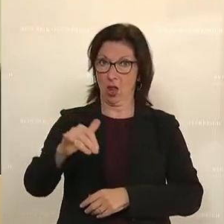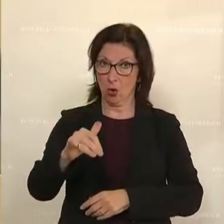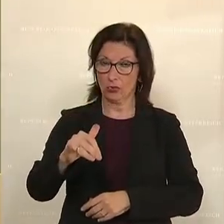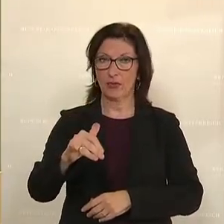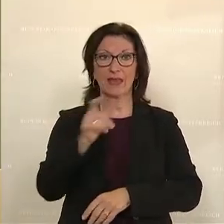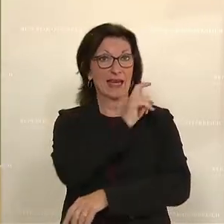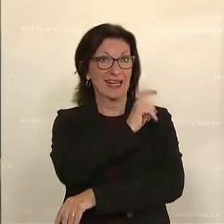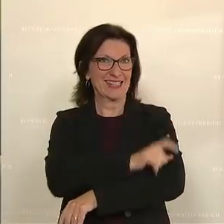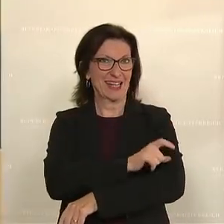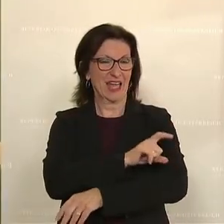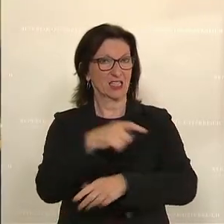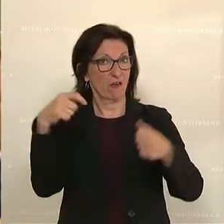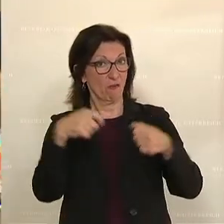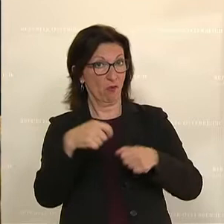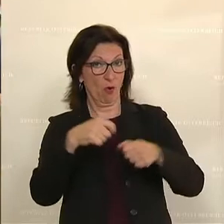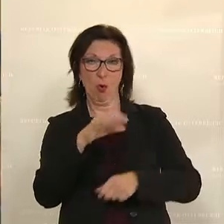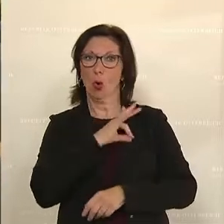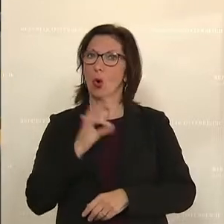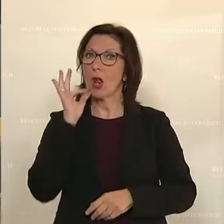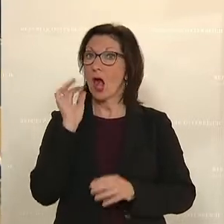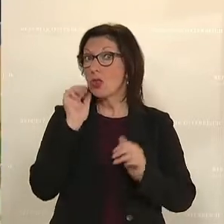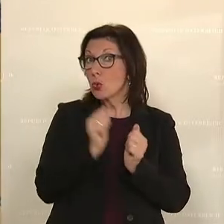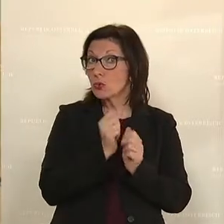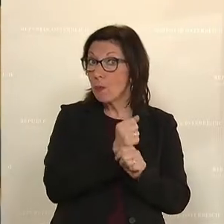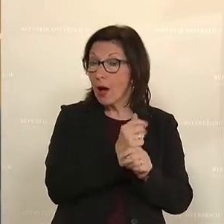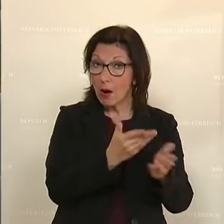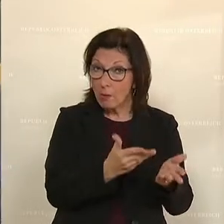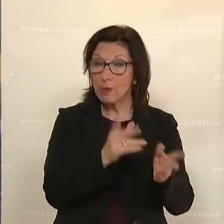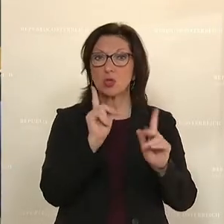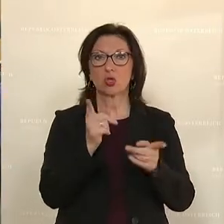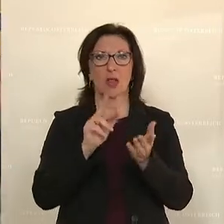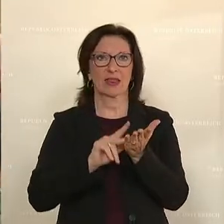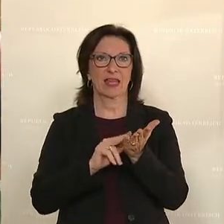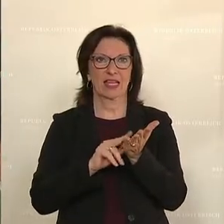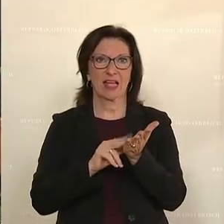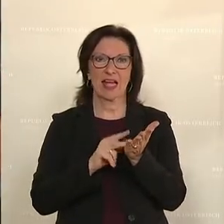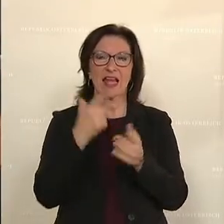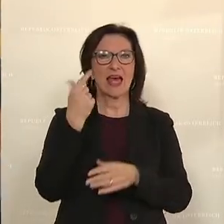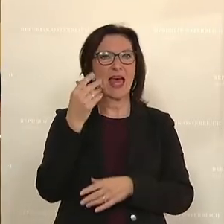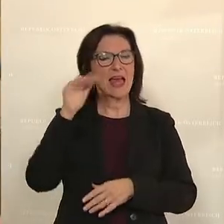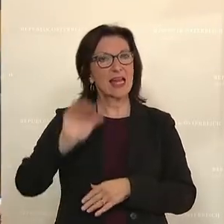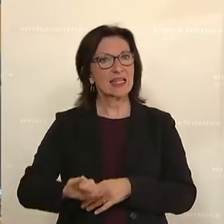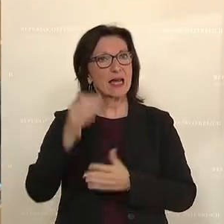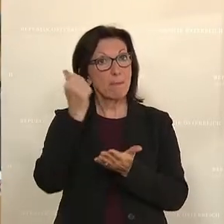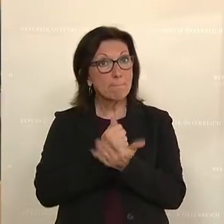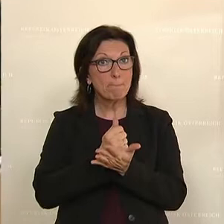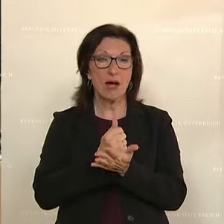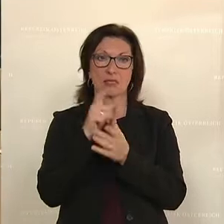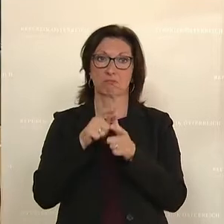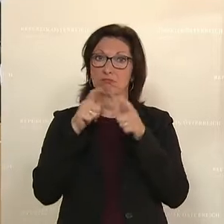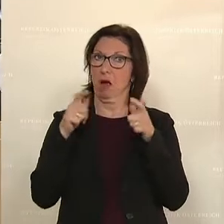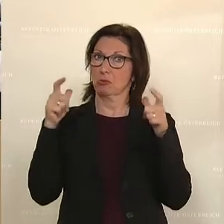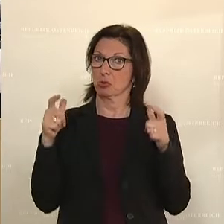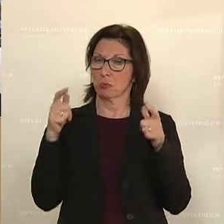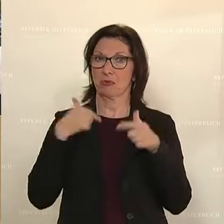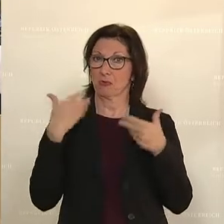Resilienzfonds, Frau Kollegin Nussbaumer, für den Ausbau der Digitalisierung des Eltern-Kind-Passes sind hier vorgesehen. Und